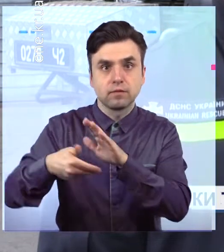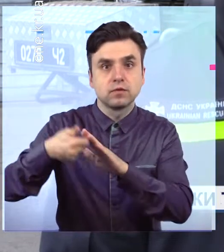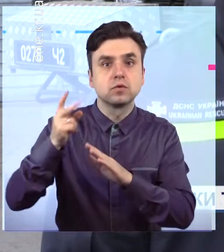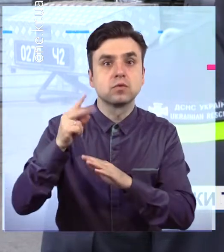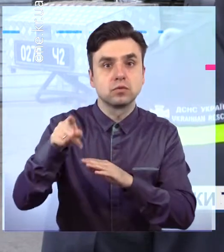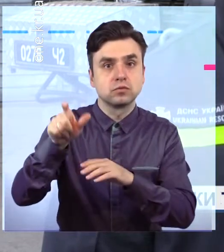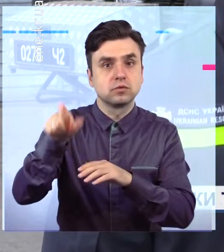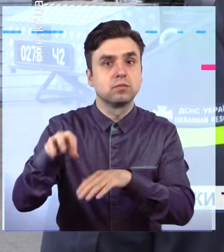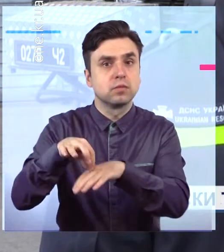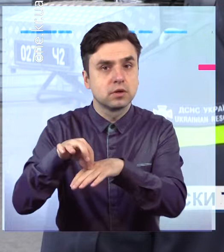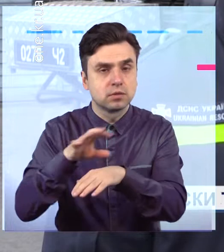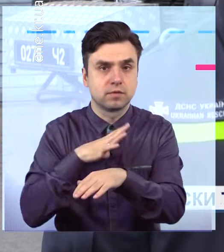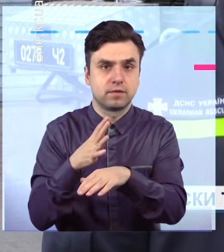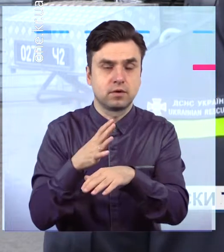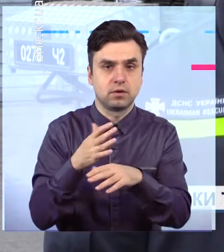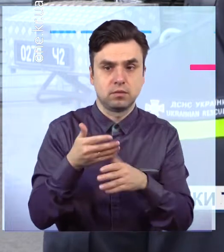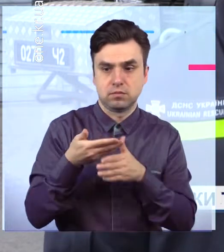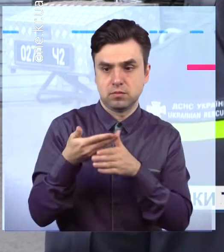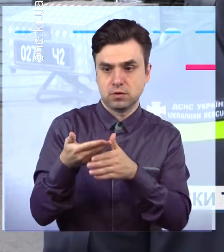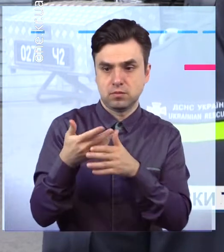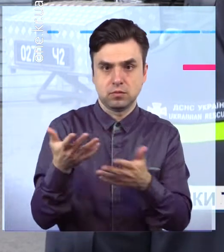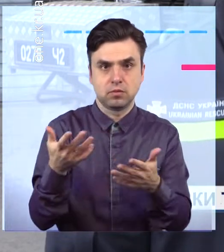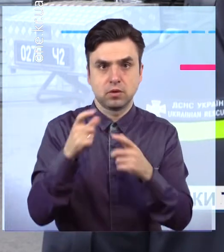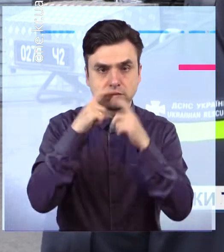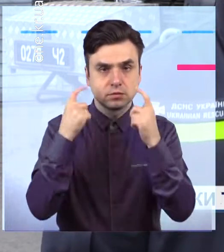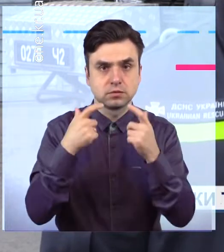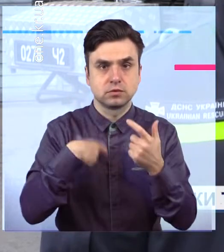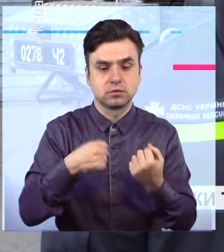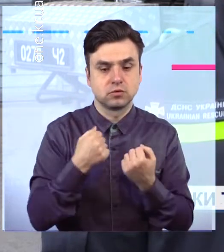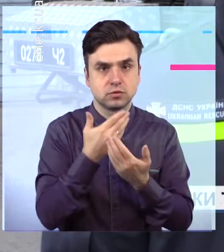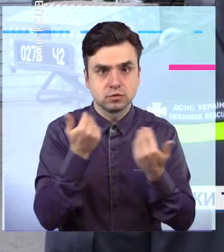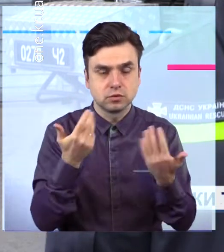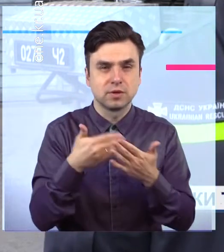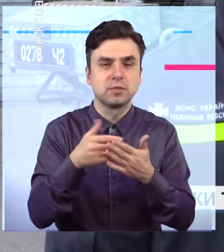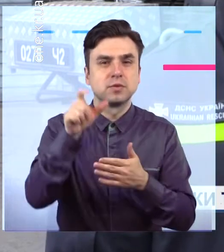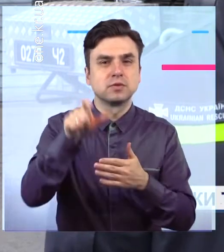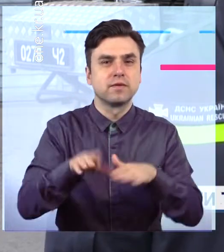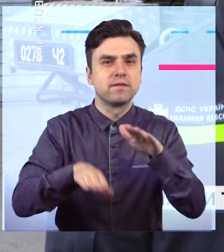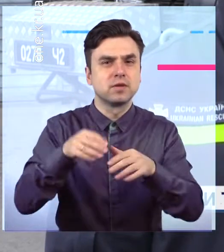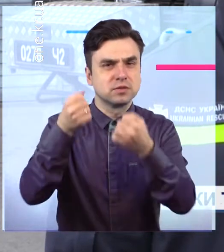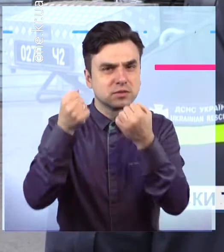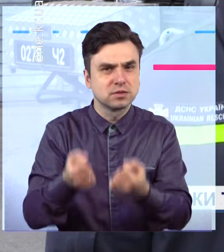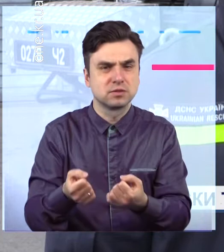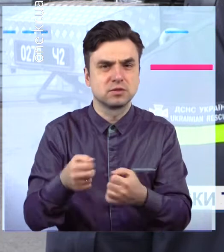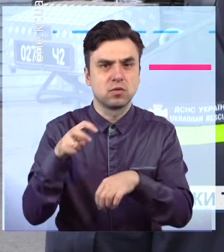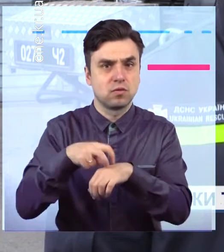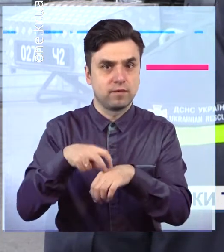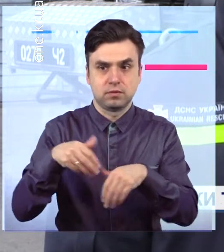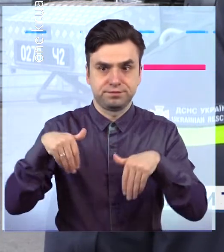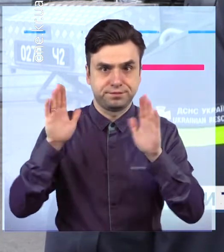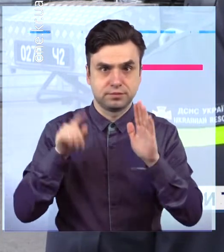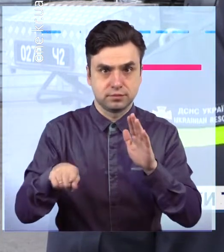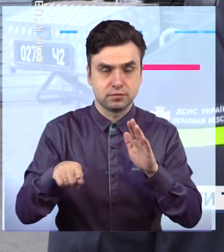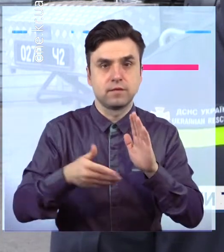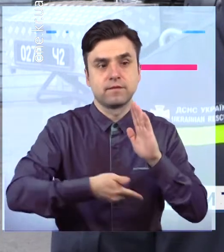час того, що хворіють люди на коронавірус, з великою вагою вони не в змозі їх знести до карети